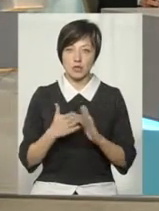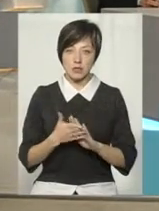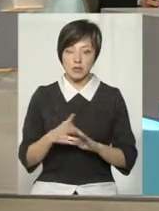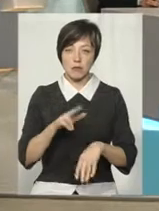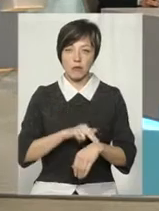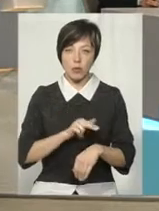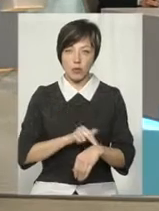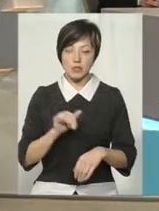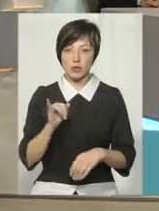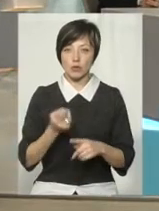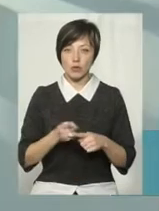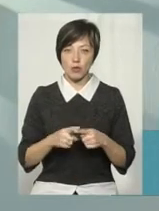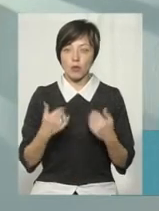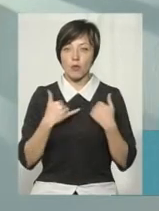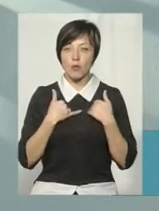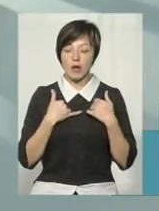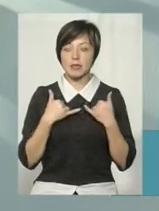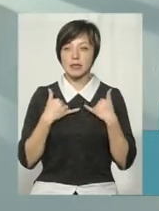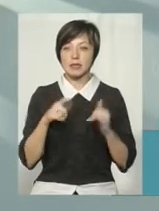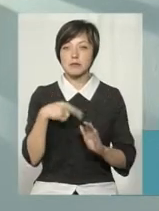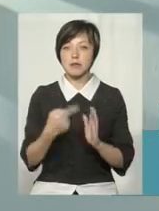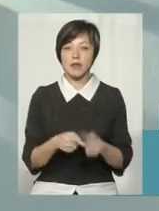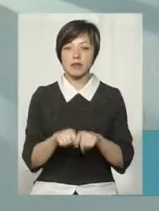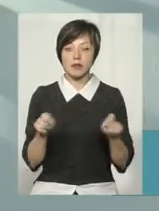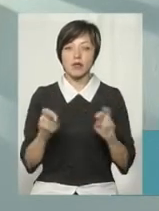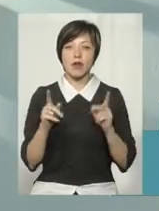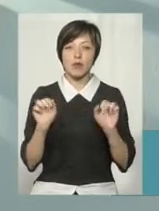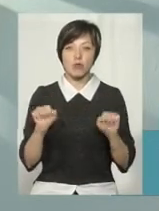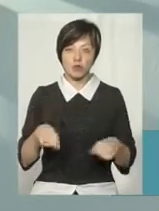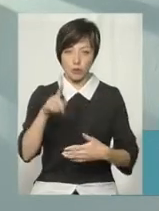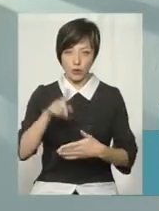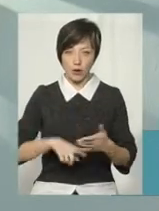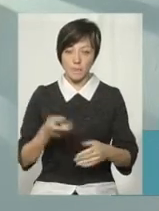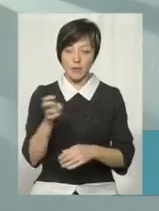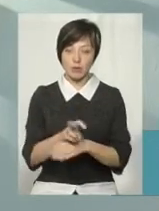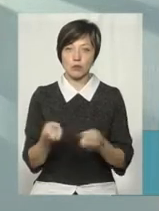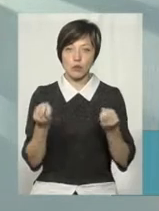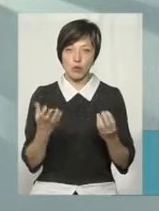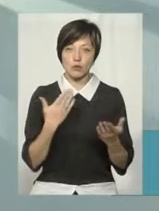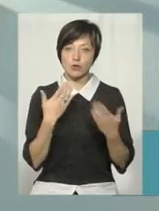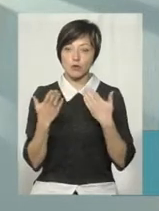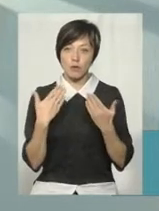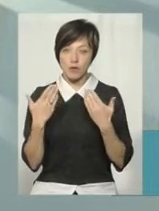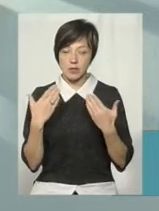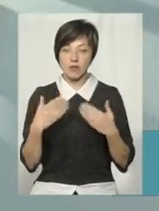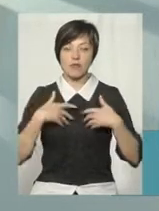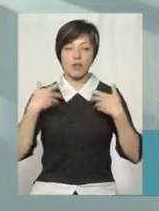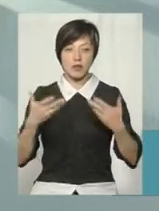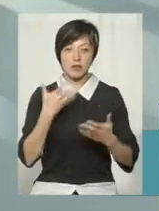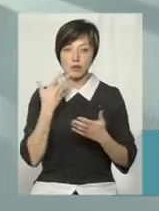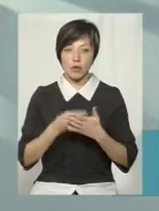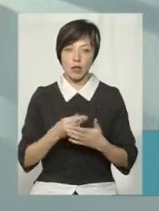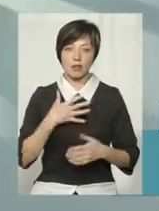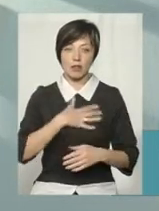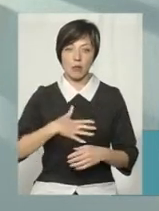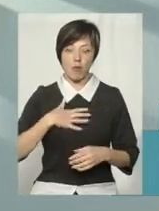правоохоронців, тому в мене запитання відкрите. Як ми можемо в даному випадку довіряти? Ми прийшли просто поспілкуватися і виразити, в принципі, своє